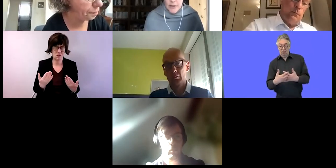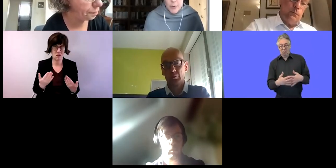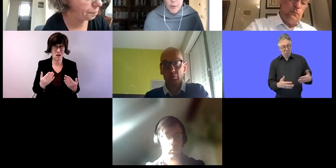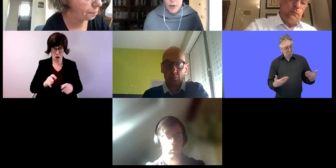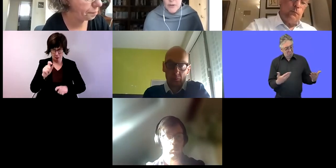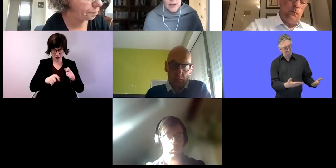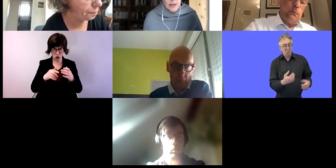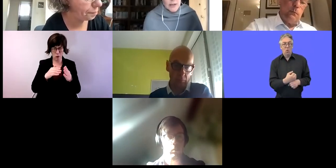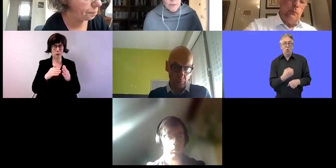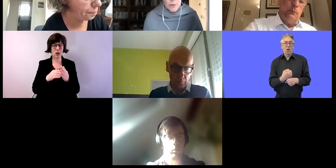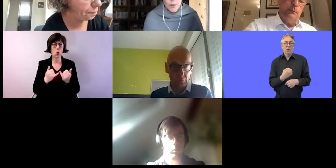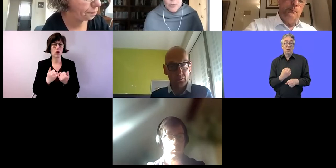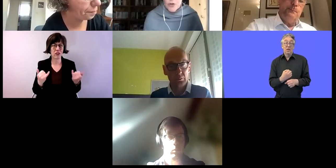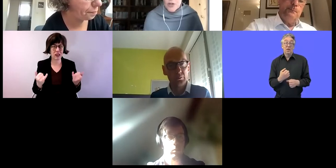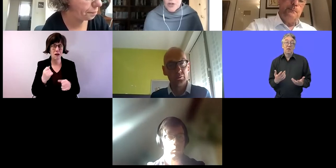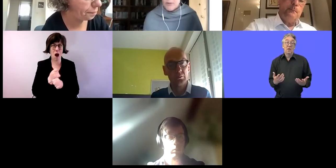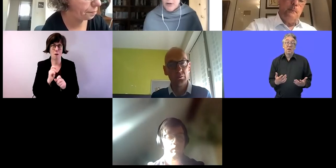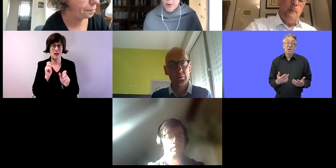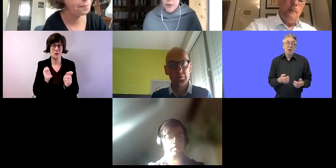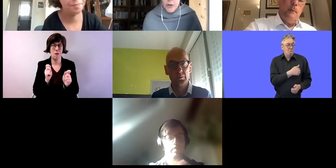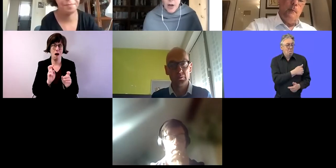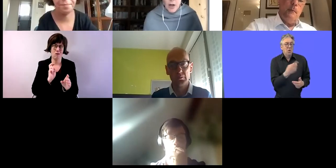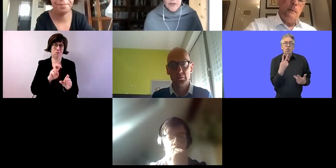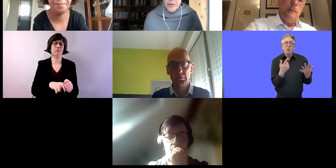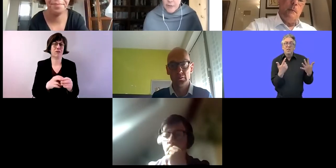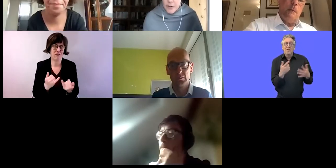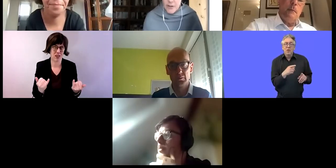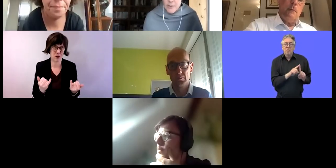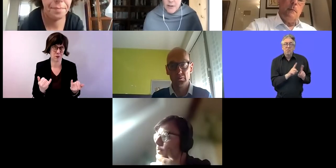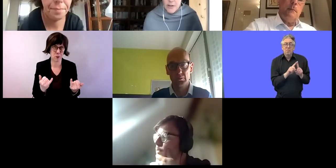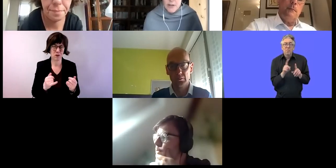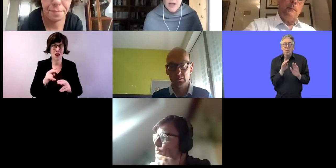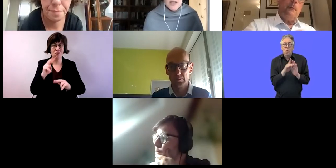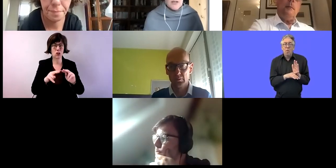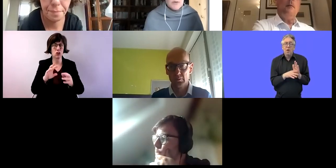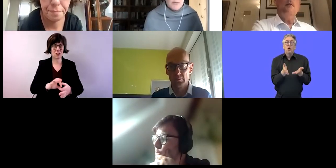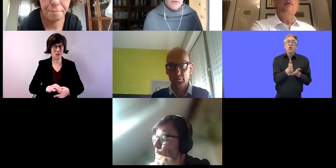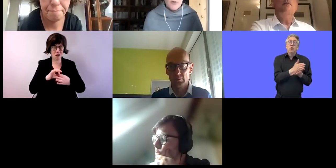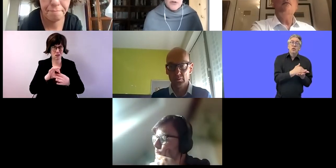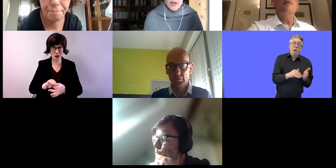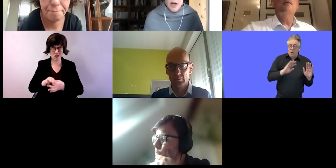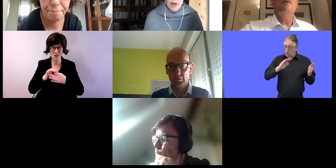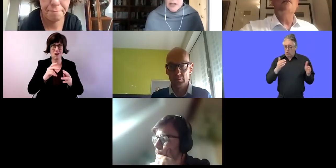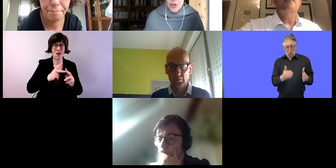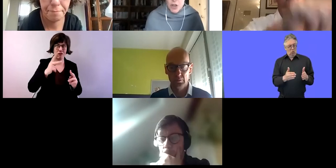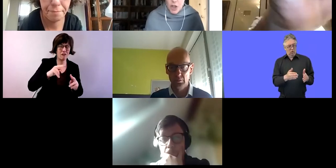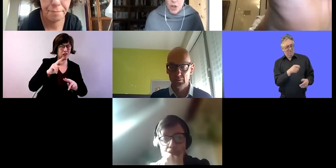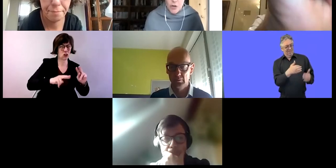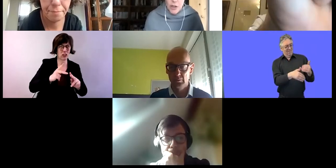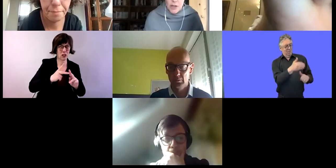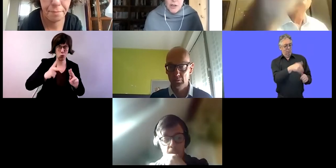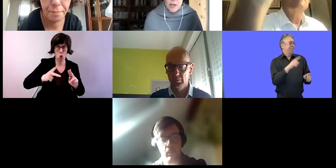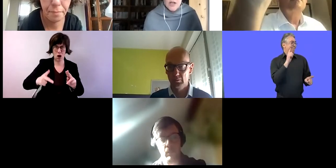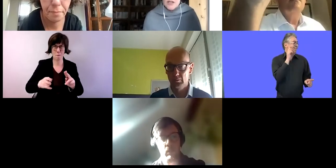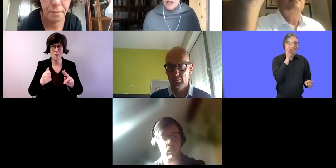Behinderungen näher an den Arbeitsmarkt heranführen kann. Also unterschiedliche Ansätze gibt es hier bei den verschiedenen Programmen. Manche konzentrieren sich